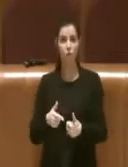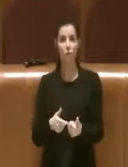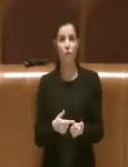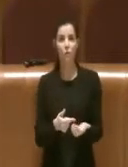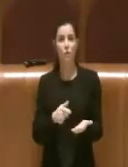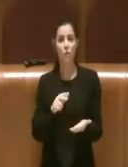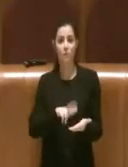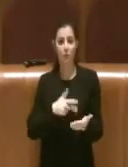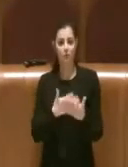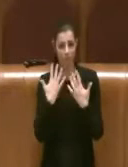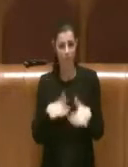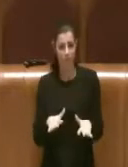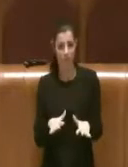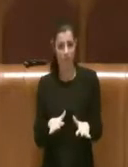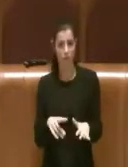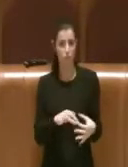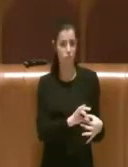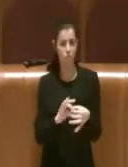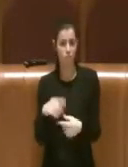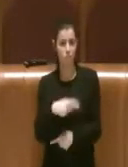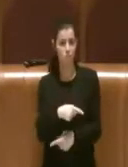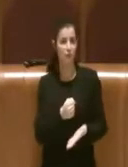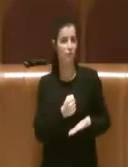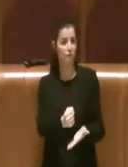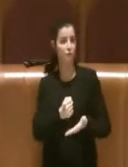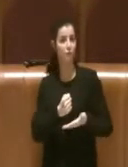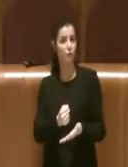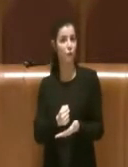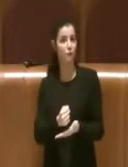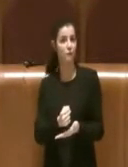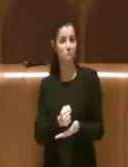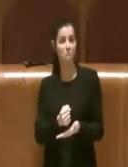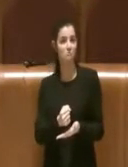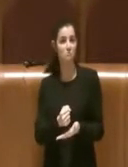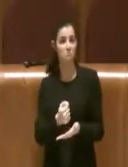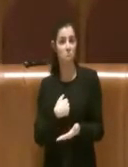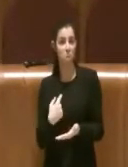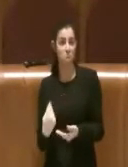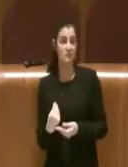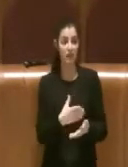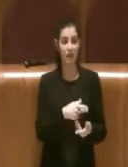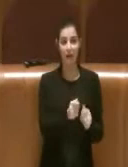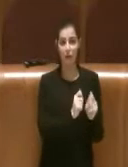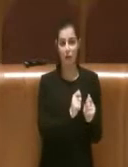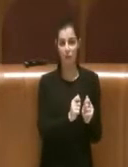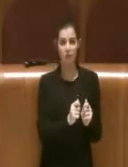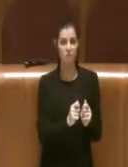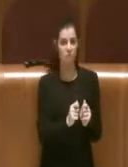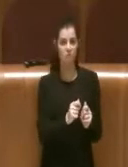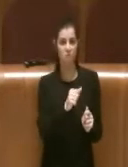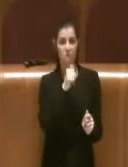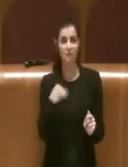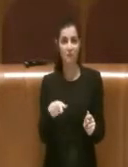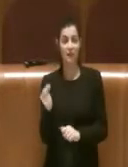completate. Di conseguenza io questi fondi sinceramente non li manderei in economia, stante la necessità da